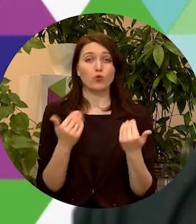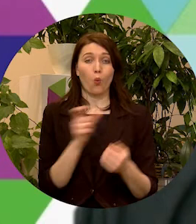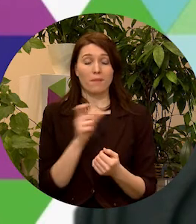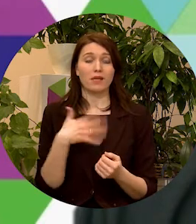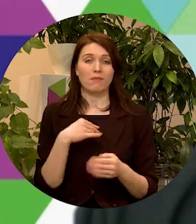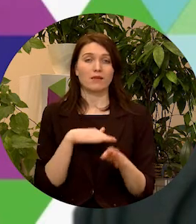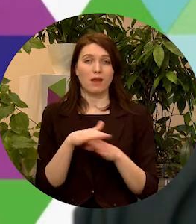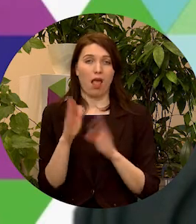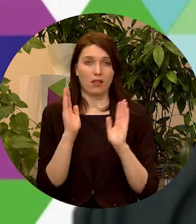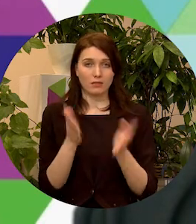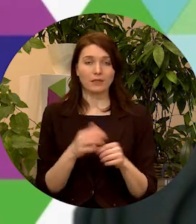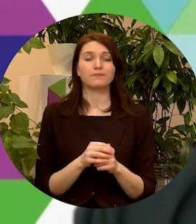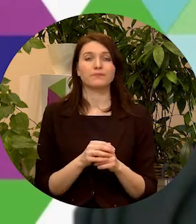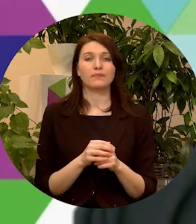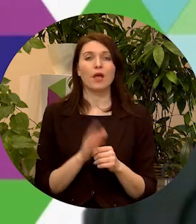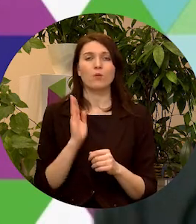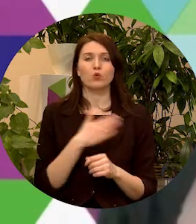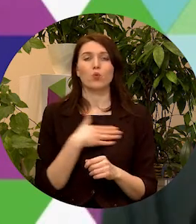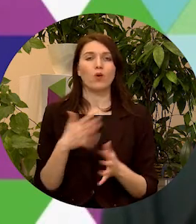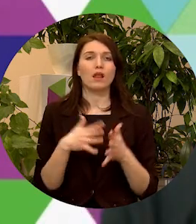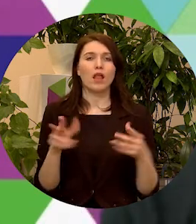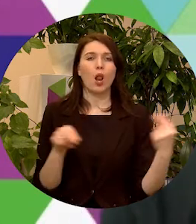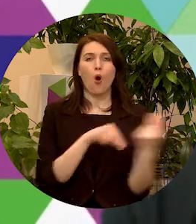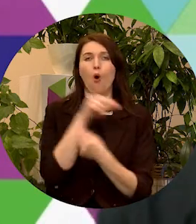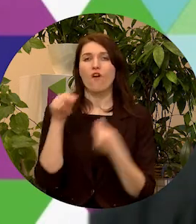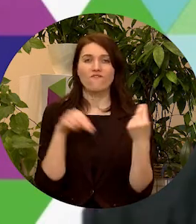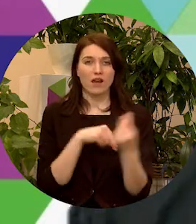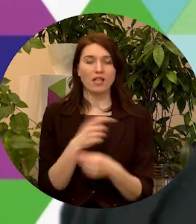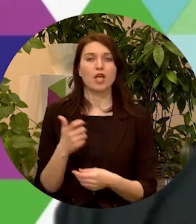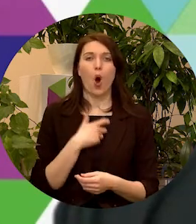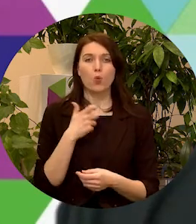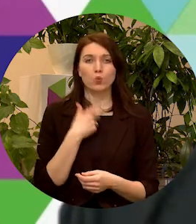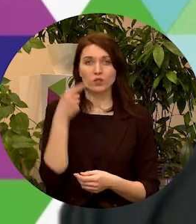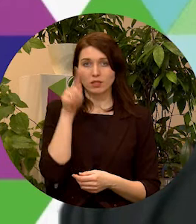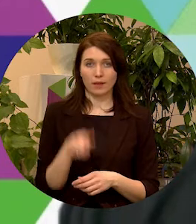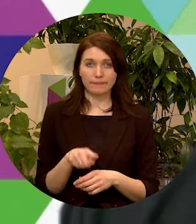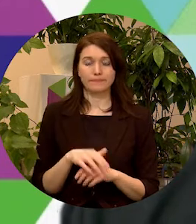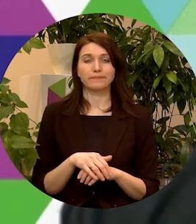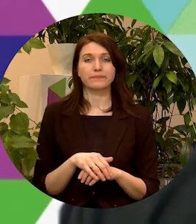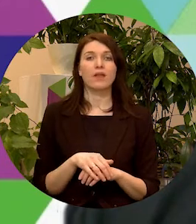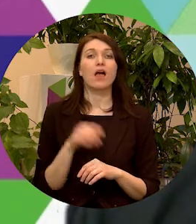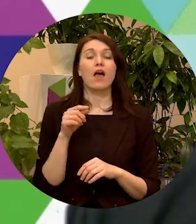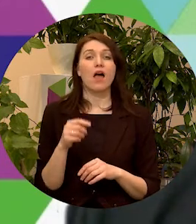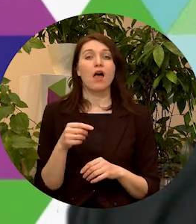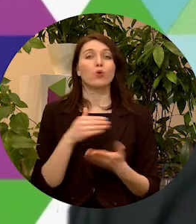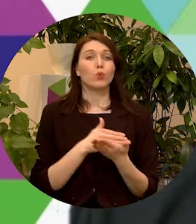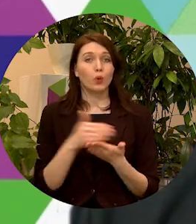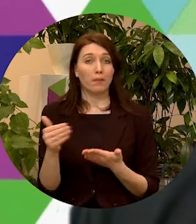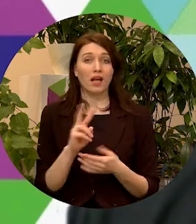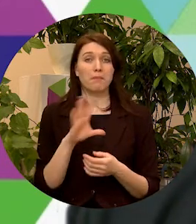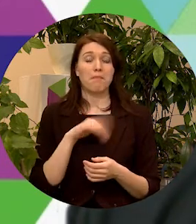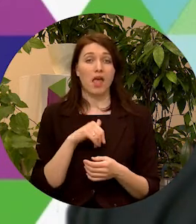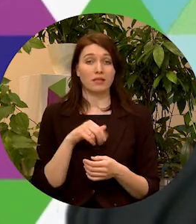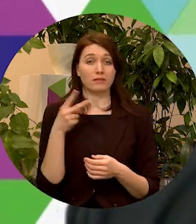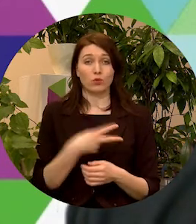tā būs ļoti liela konference augustā par to, kas turpināsies pēc jaunatnes gada,